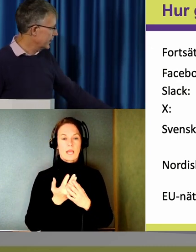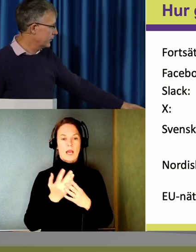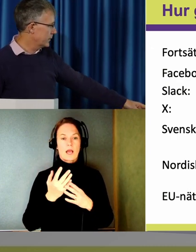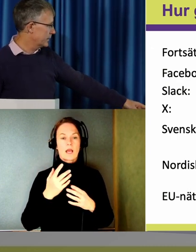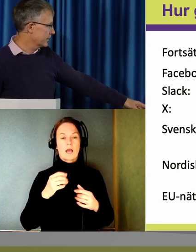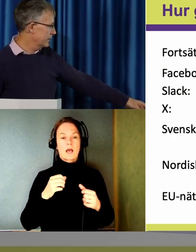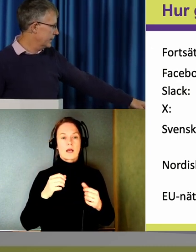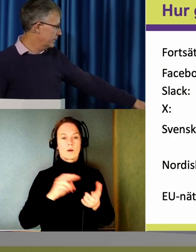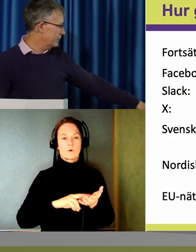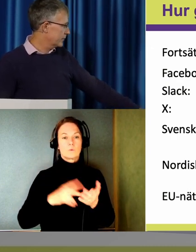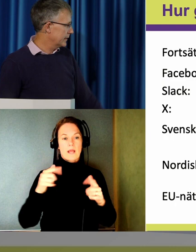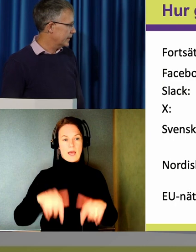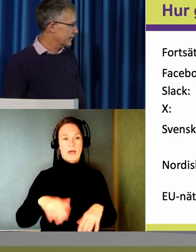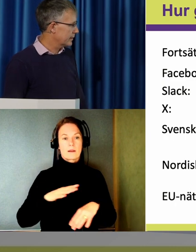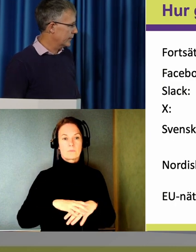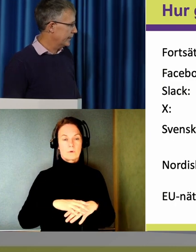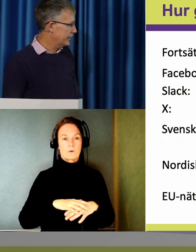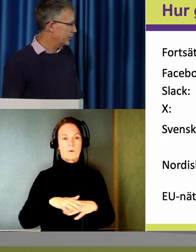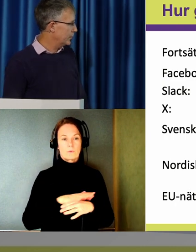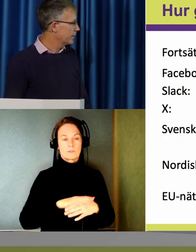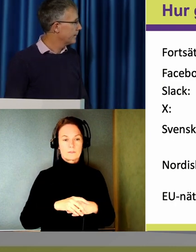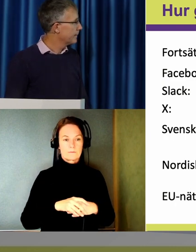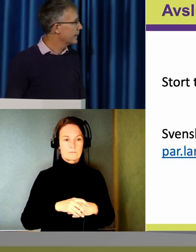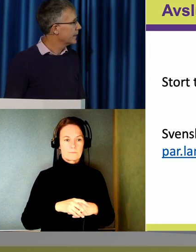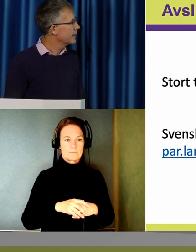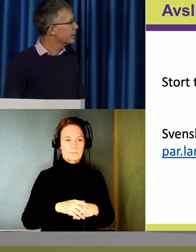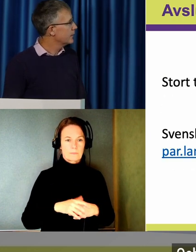På EU då. EU-nivå som finns Accessible EU.